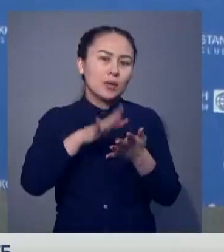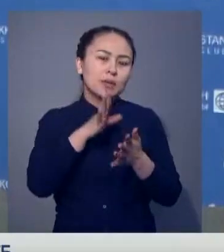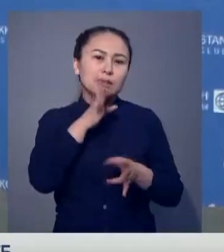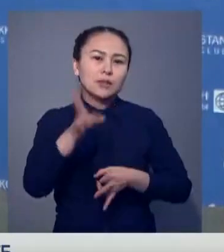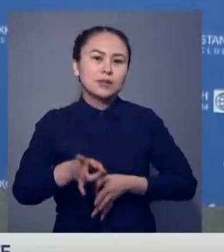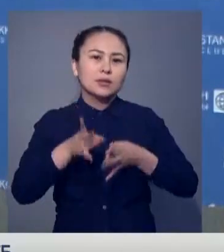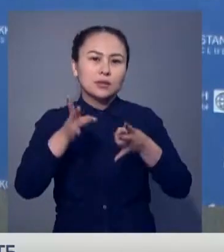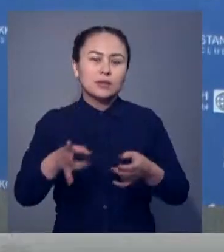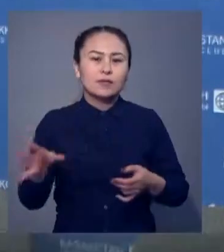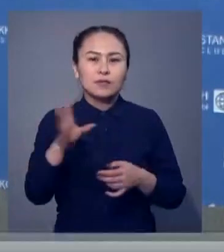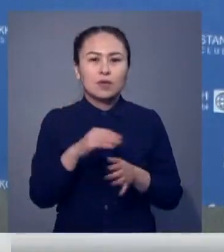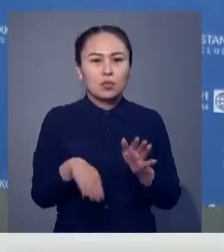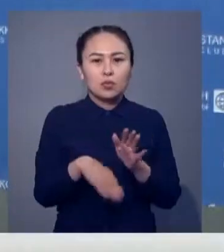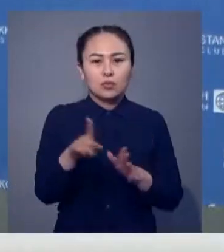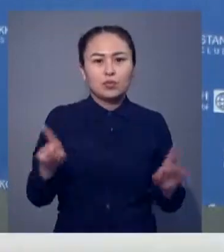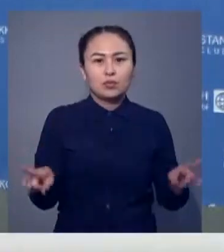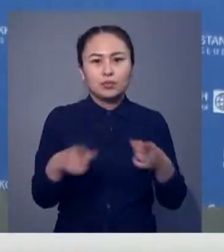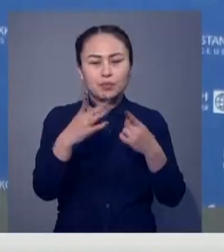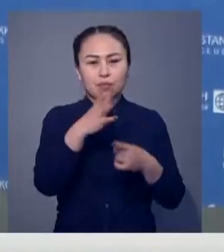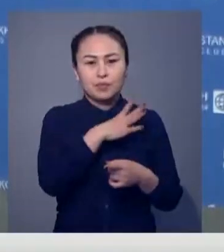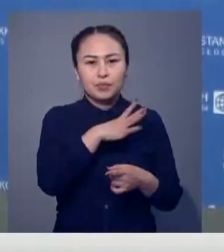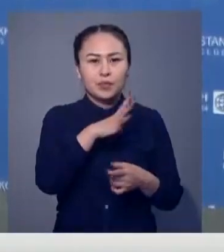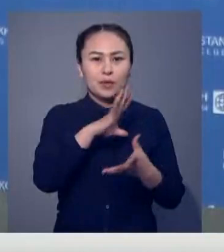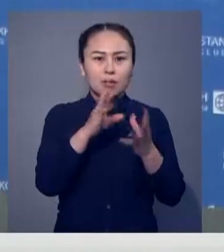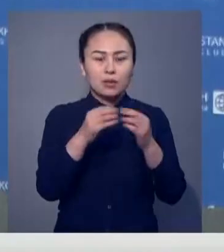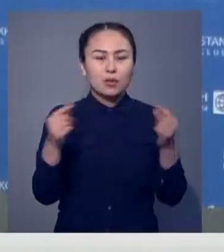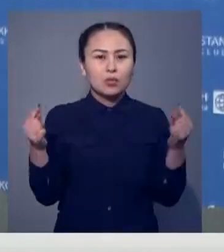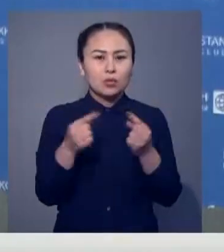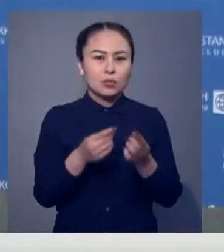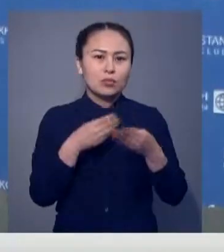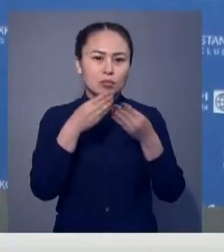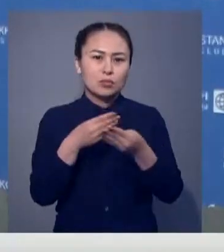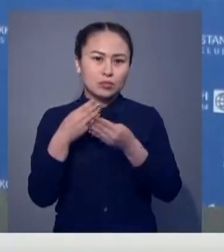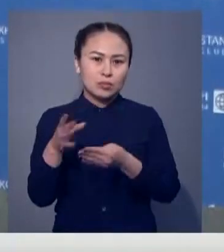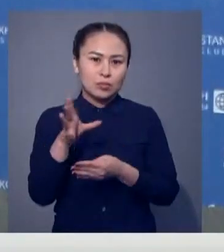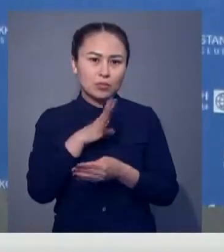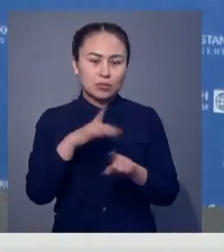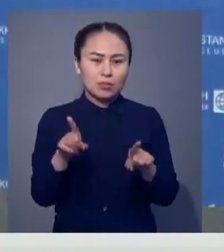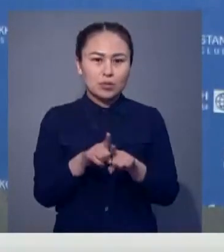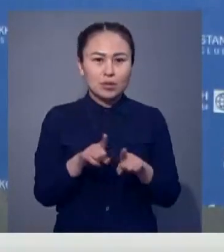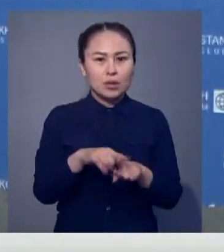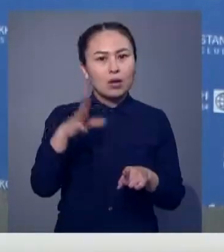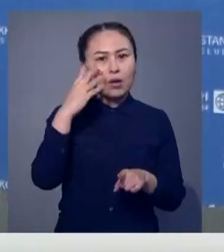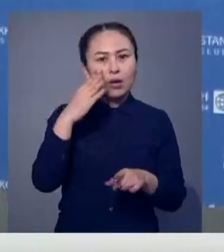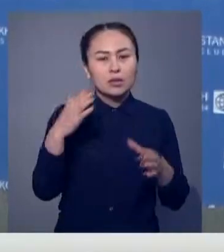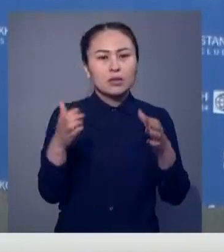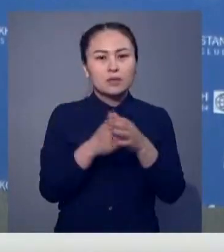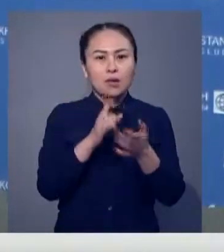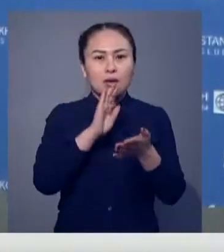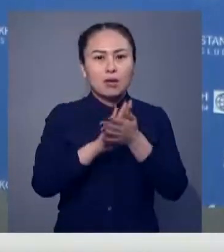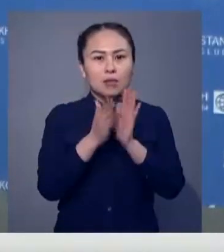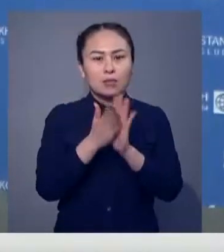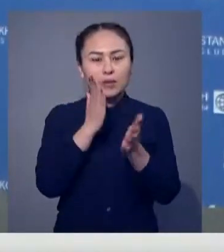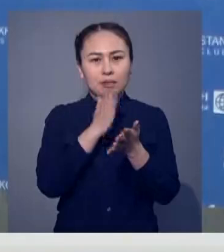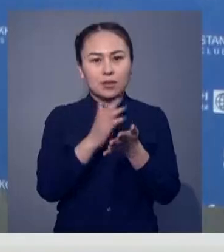жандазымасшылардың жағдайын жақсартуға азаматты қоғамның беретін нақты ұсыныстарын жарялады. Күйіммен Алматы қаласы әкімдігі арасында келісім бар.